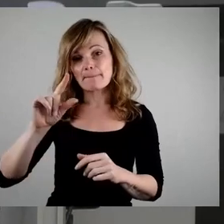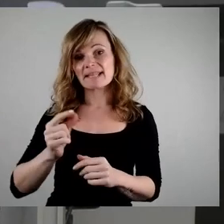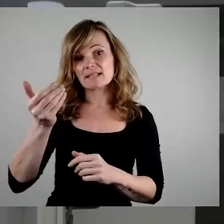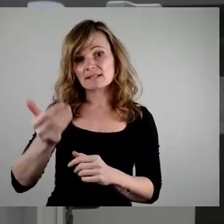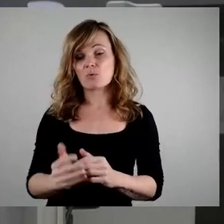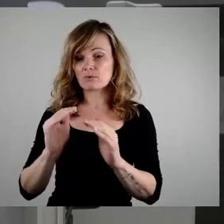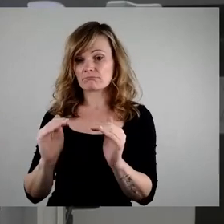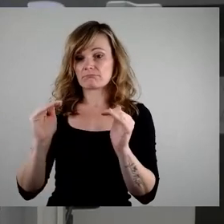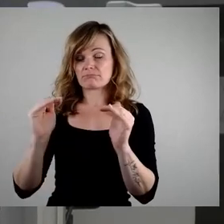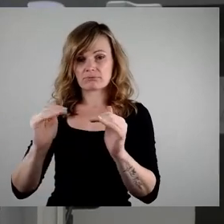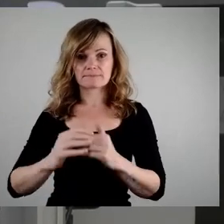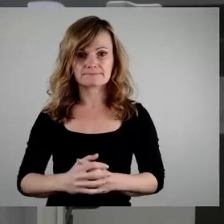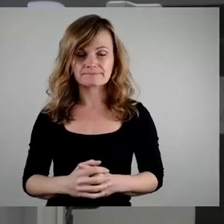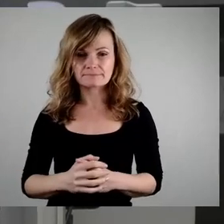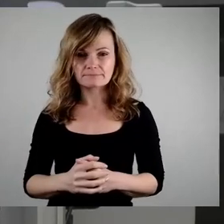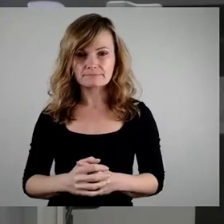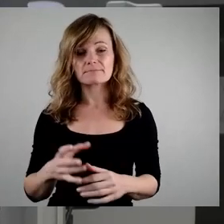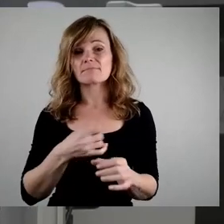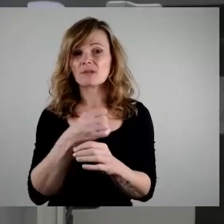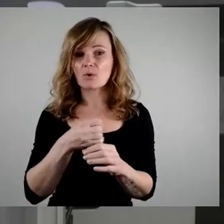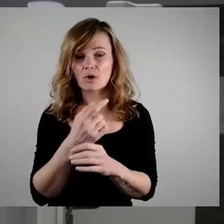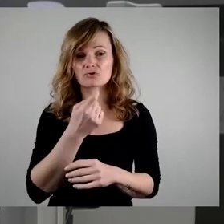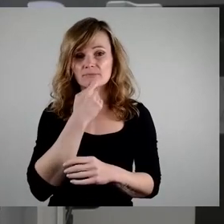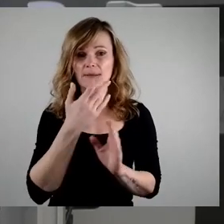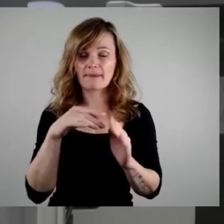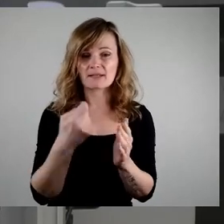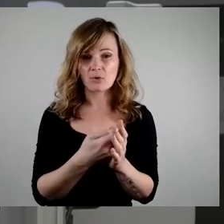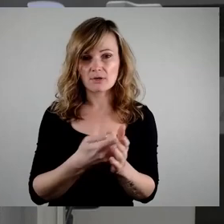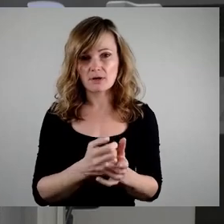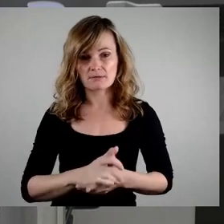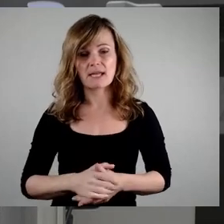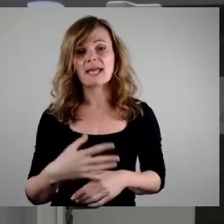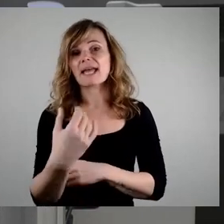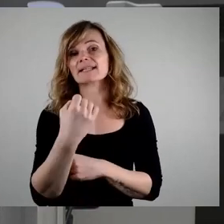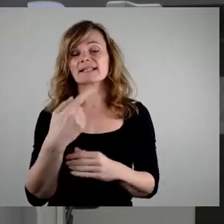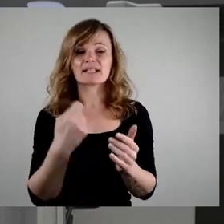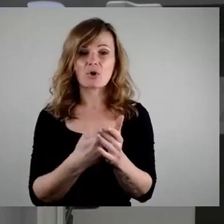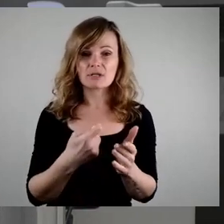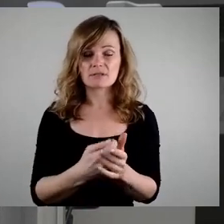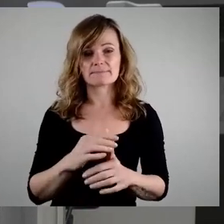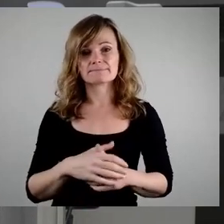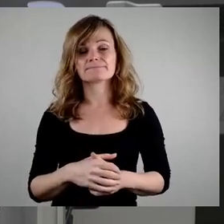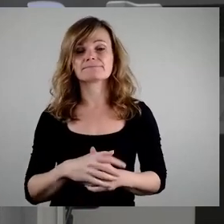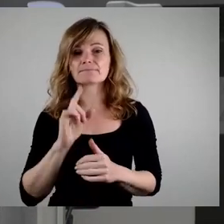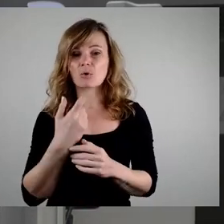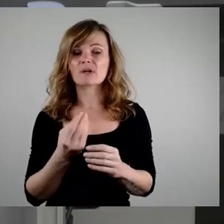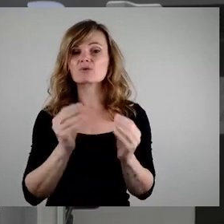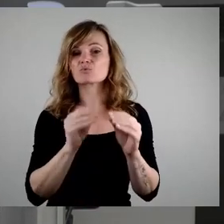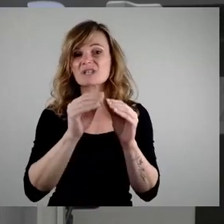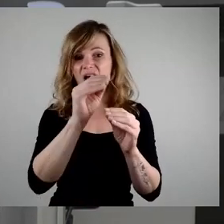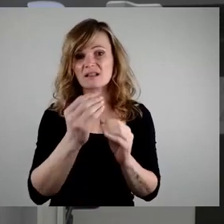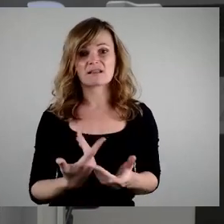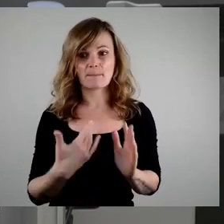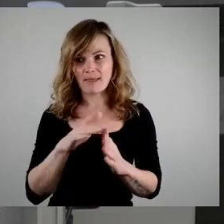haben, dass das Besorgen, das Kochen der Speisen teurer wird aufgrund der Energiekosten und dass natürlich auch die Zutaten teurer werden.